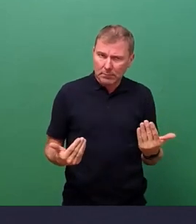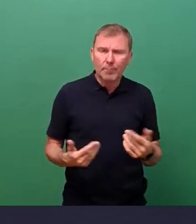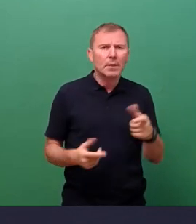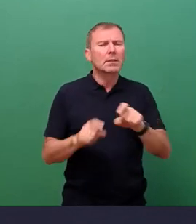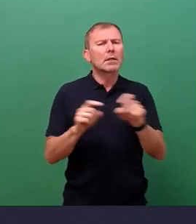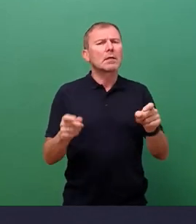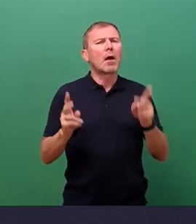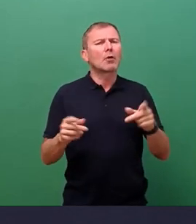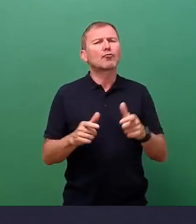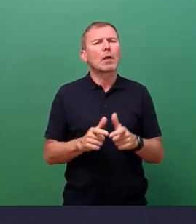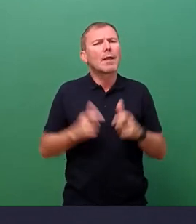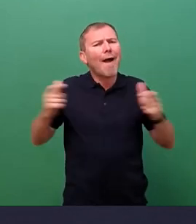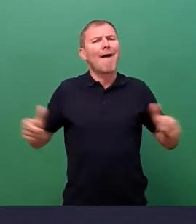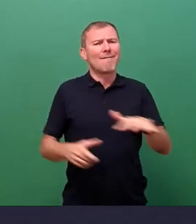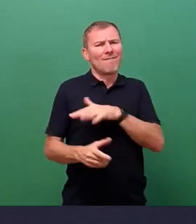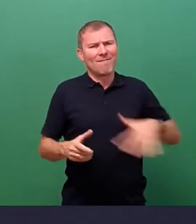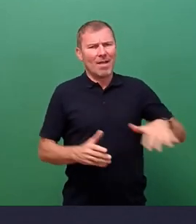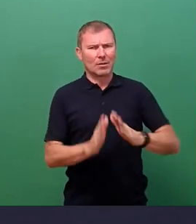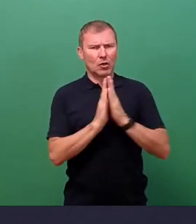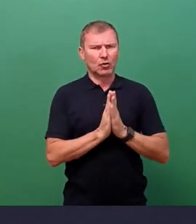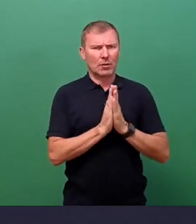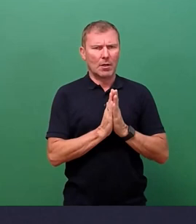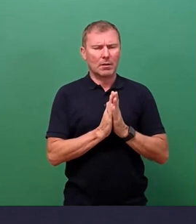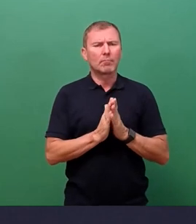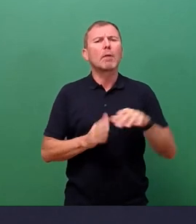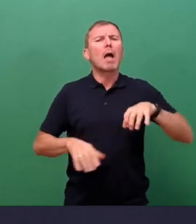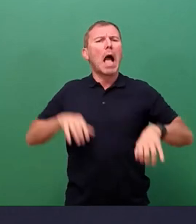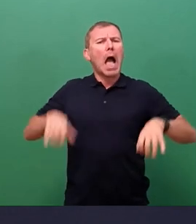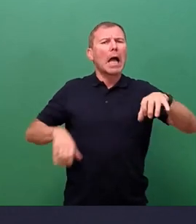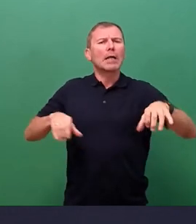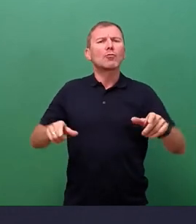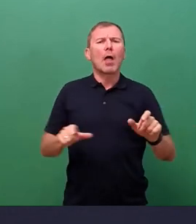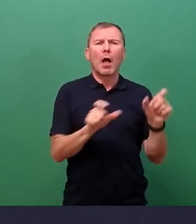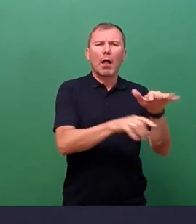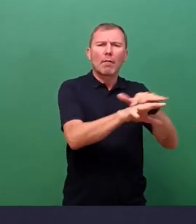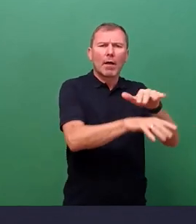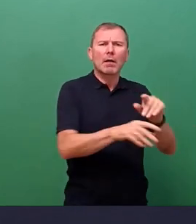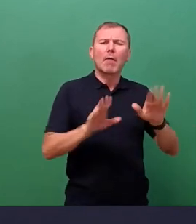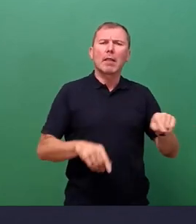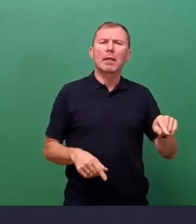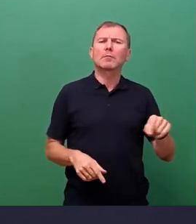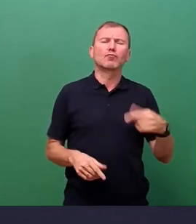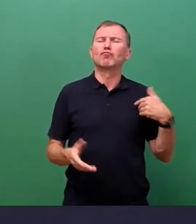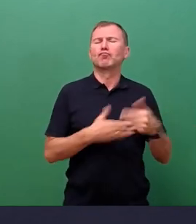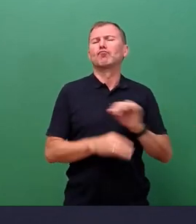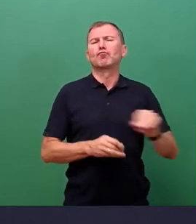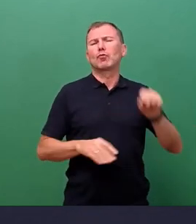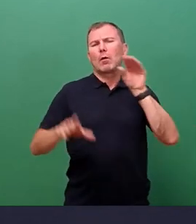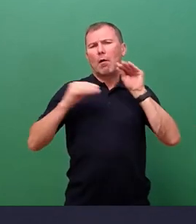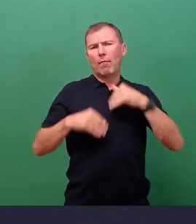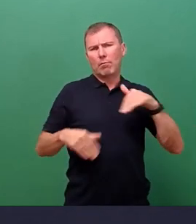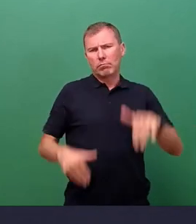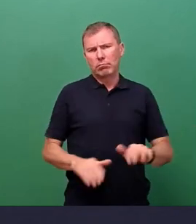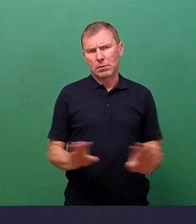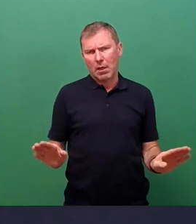stadtweiten Sonntage. Bei den regionalen Anlässen haben wir in der Vergangenheit ja recht gute Erfahrungen gemacht. Also